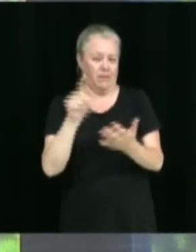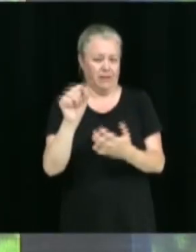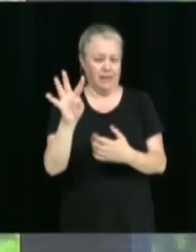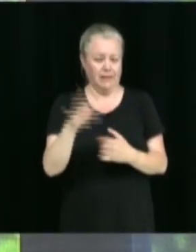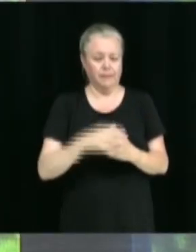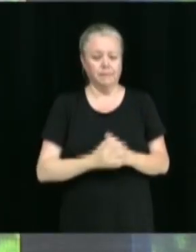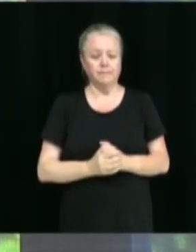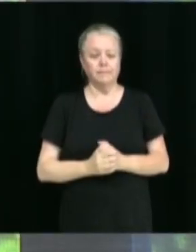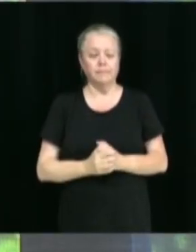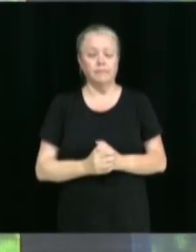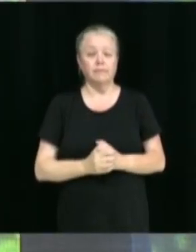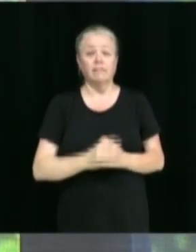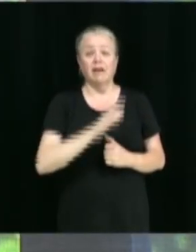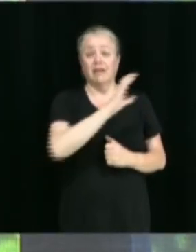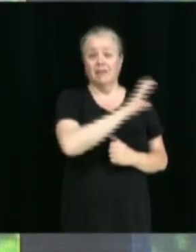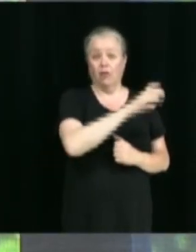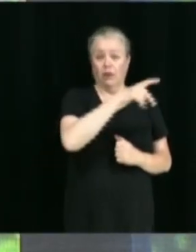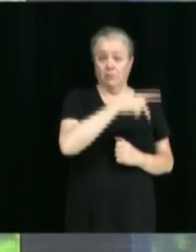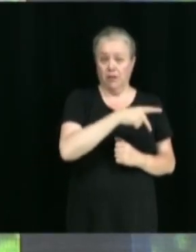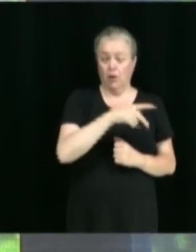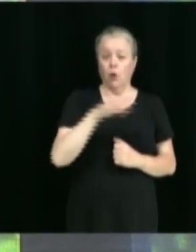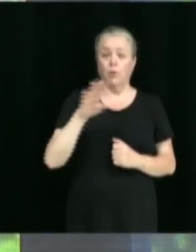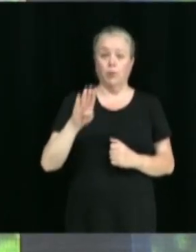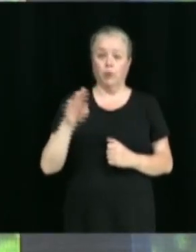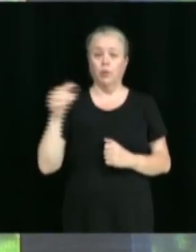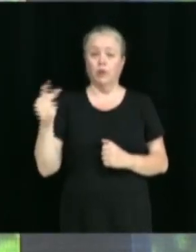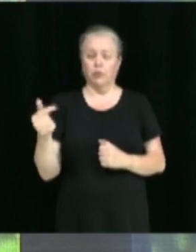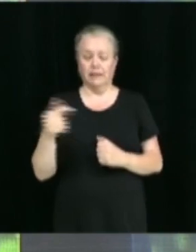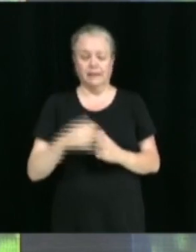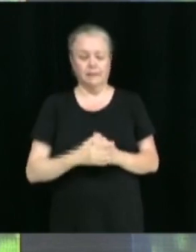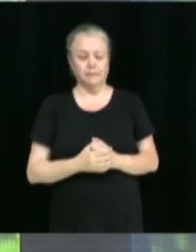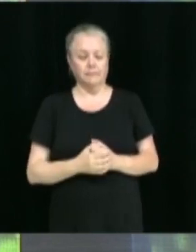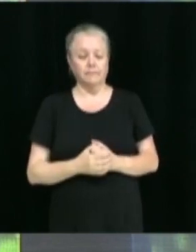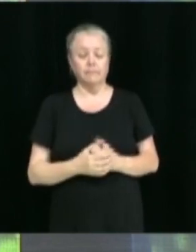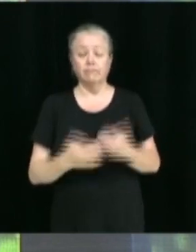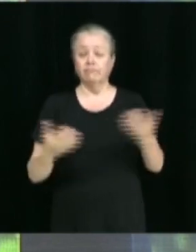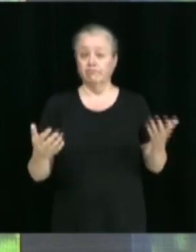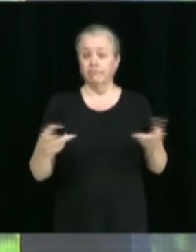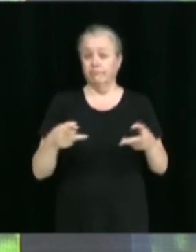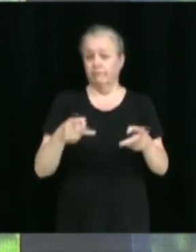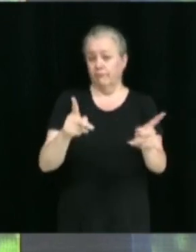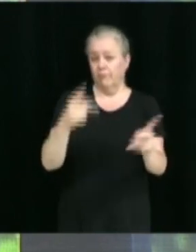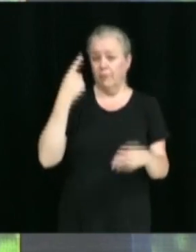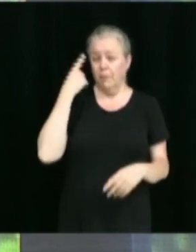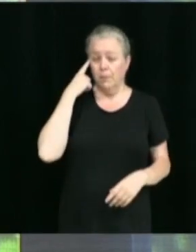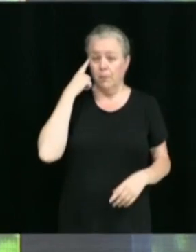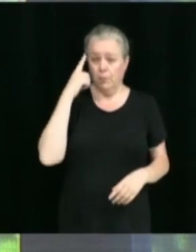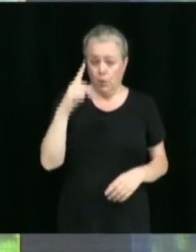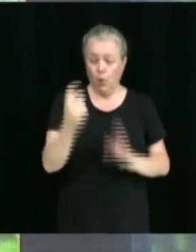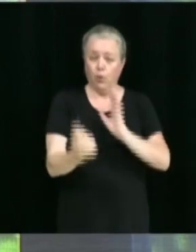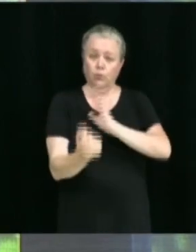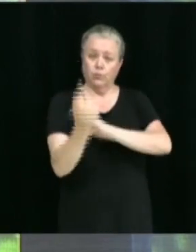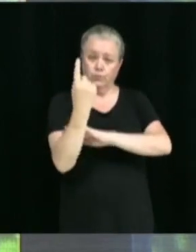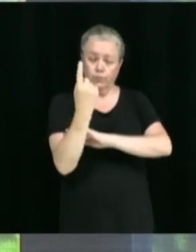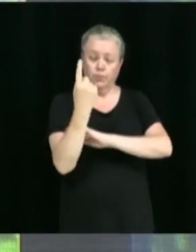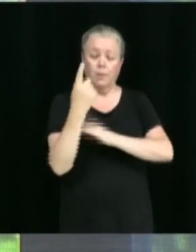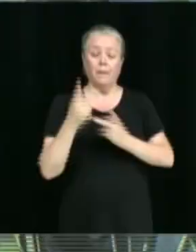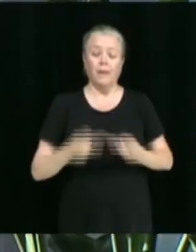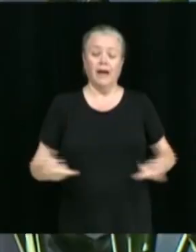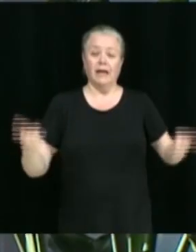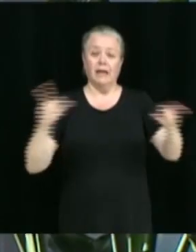Caroline Pilon, Benoît Gauthier. Autorisation pour la tenue d'un événement au parc Roger-Lussier et demande de fermeture de rue.